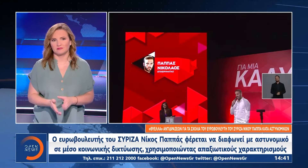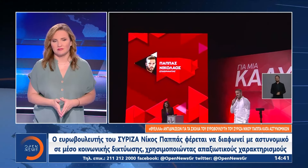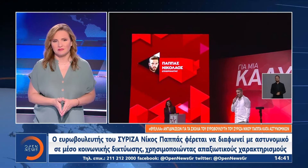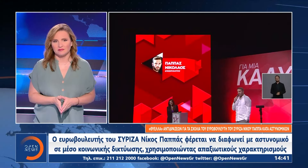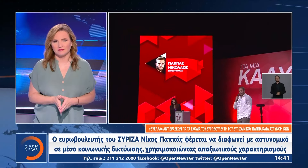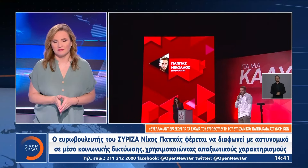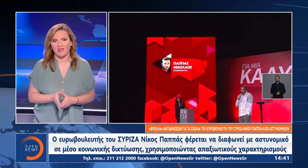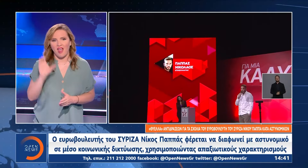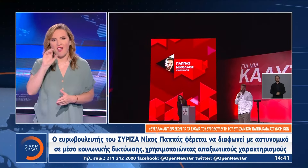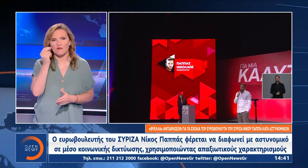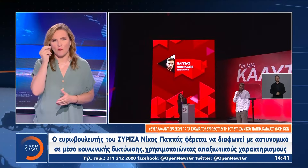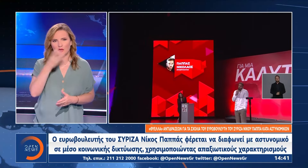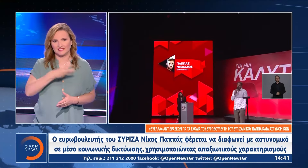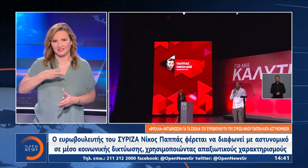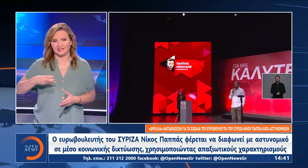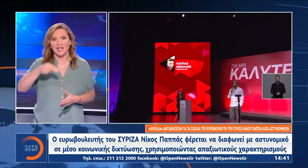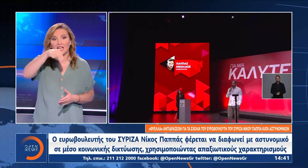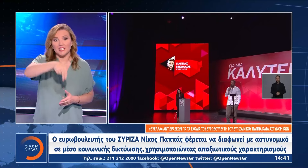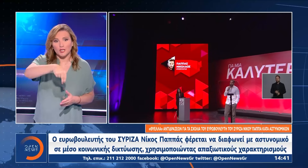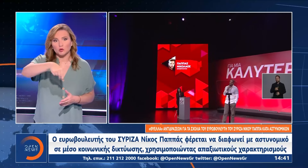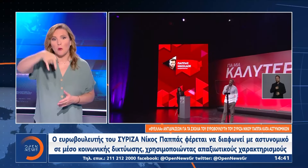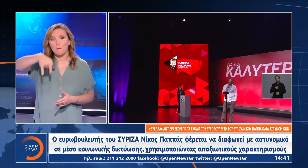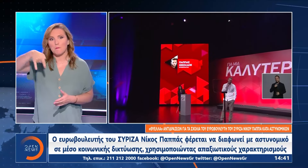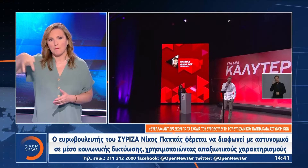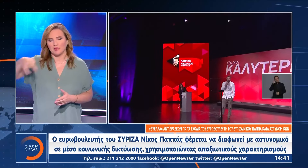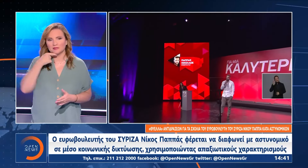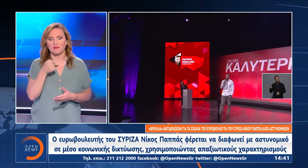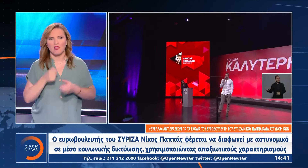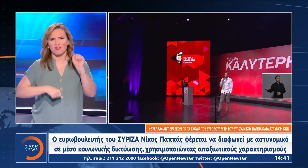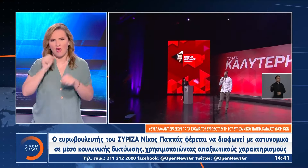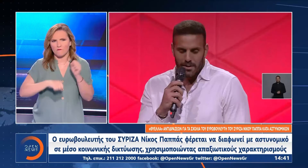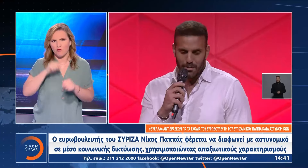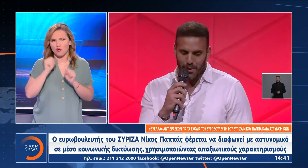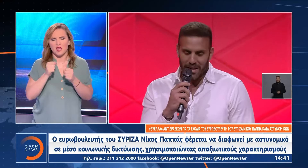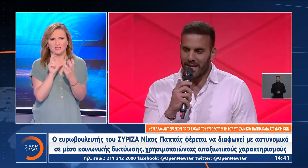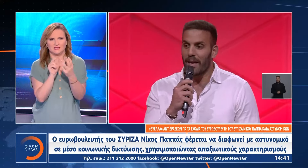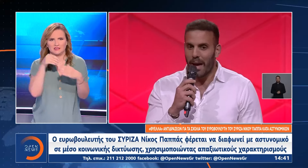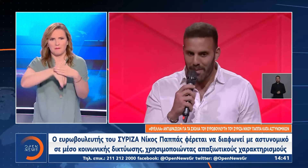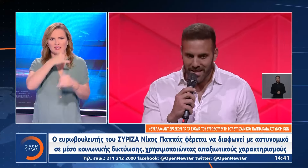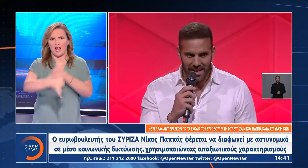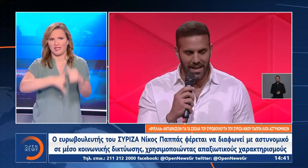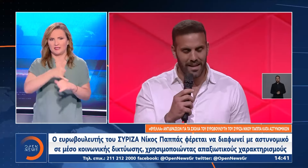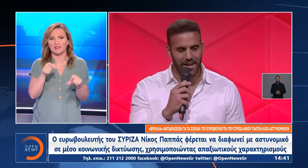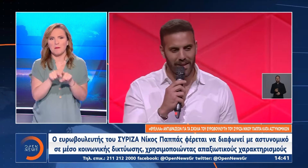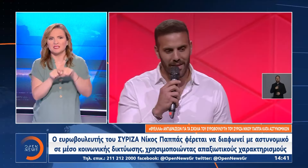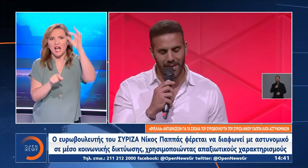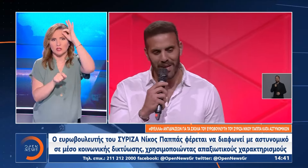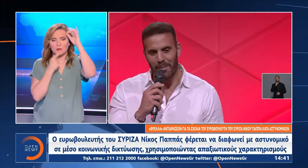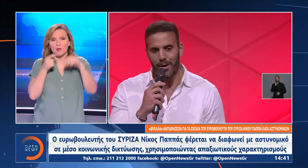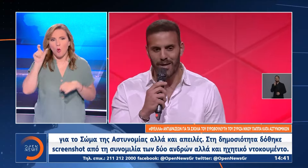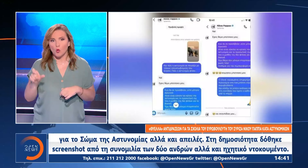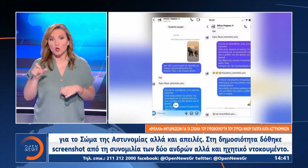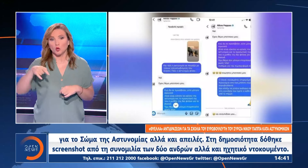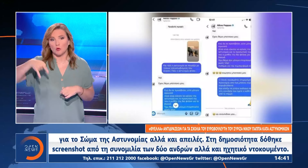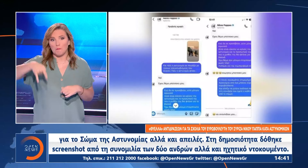Ο Ευρωβουλευτής του ΣΥΡΙΖΑ Νίκος Παπάς φαίρεται να διαφωνεί με αστυνομικός σε μέσο κοινωνικής δικτύωσης χρησιμοποιώντας απαξιωτικούς